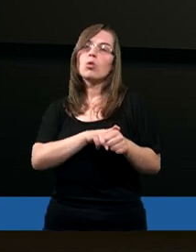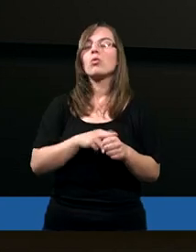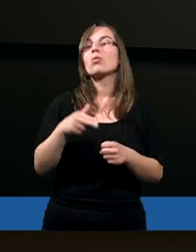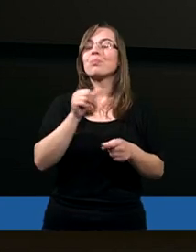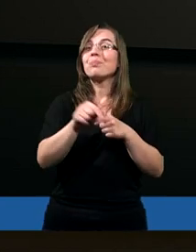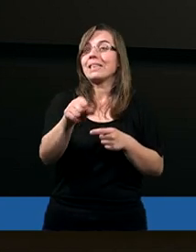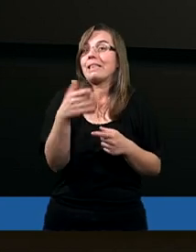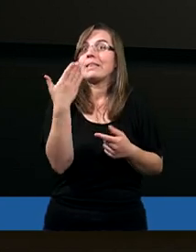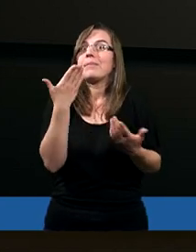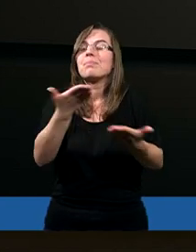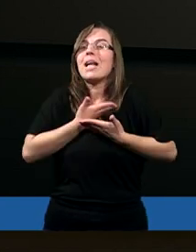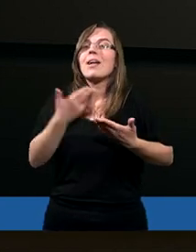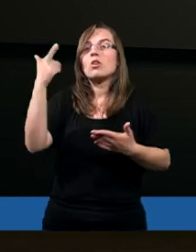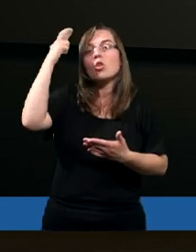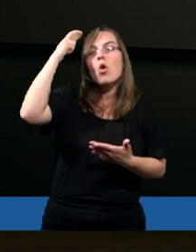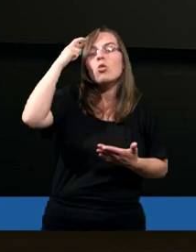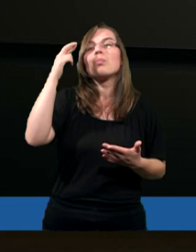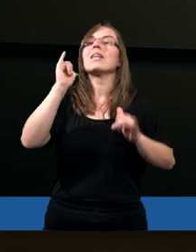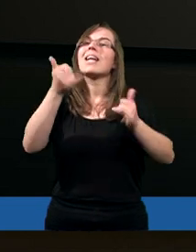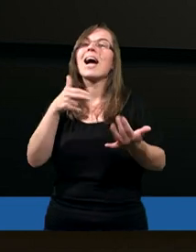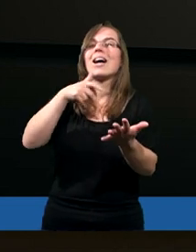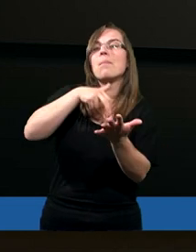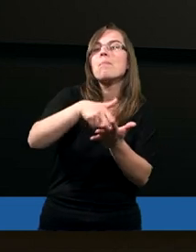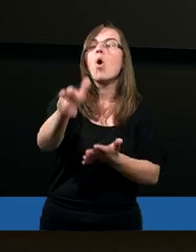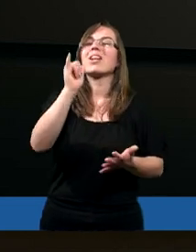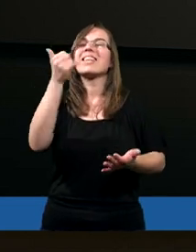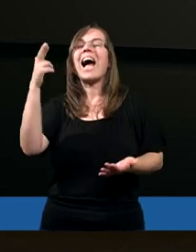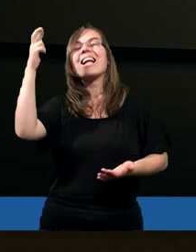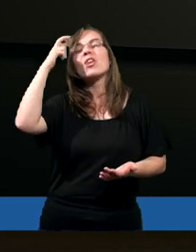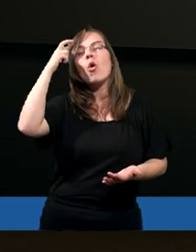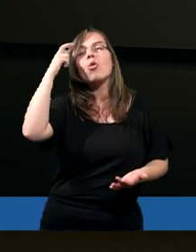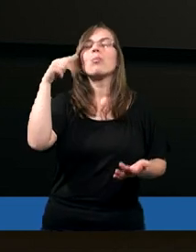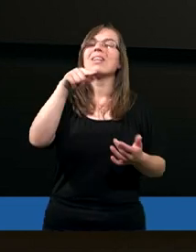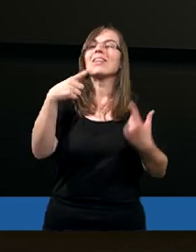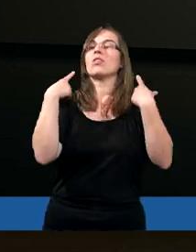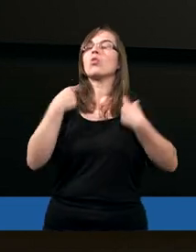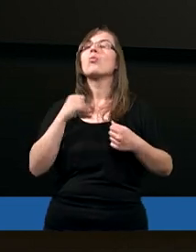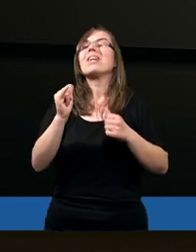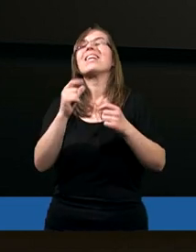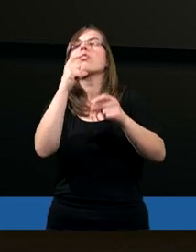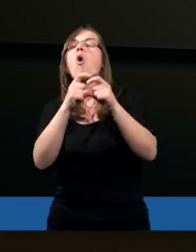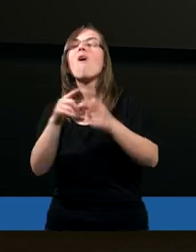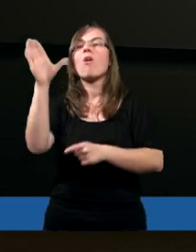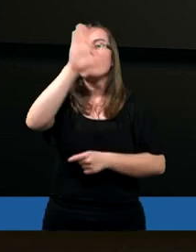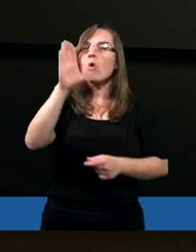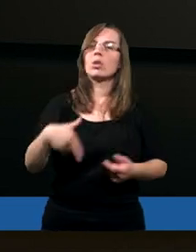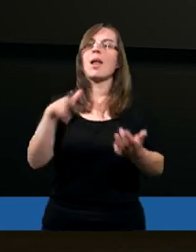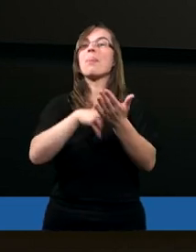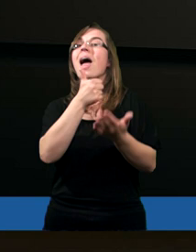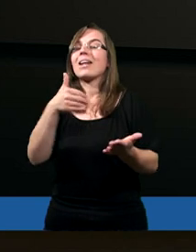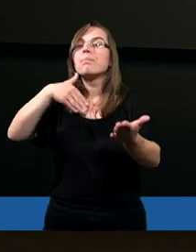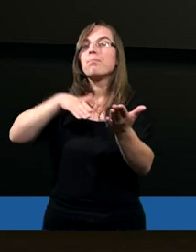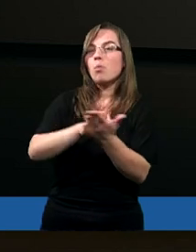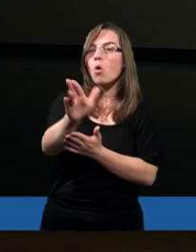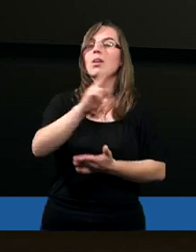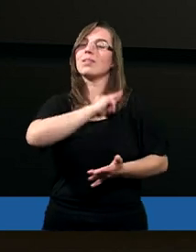wprowadza nas w rozumieniu, jak powinniśmy podejść, jak powinniśmy rozumieć w zasadzie właśnie Słowo Boże. Na samym początku